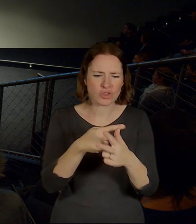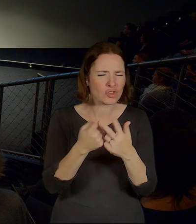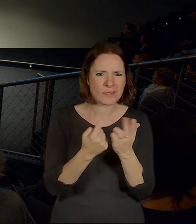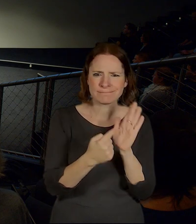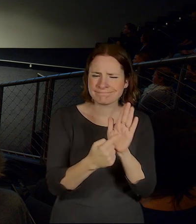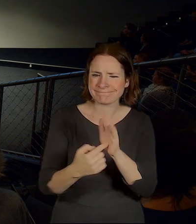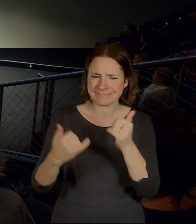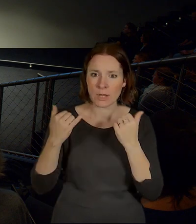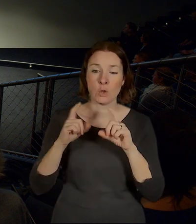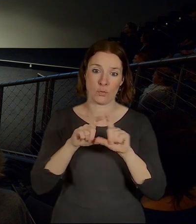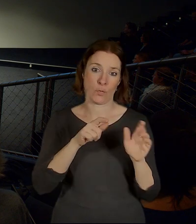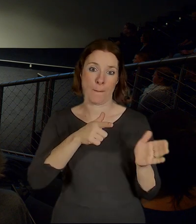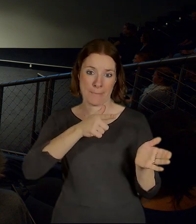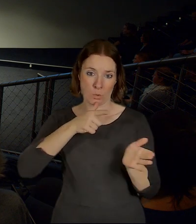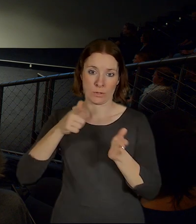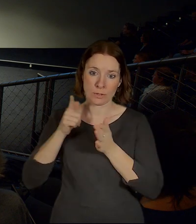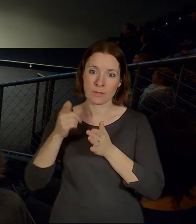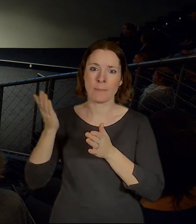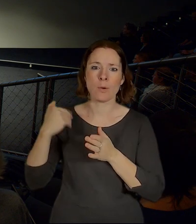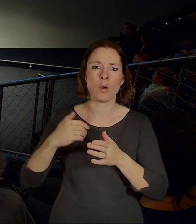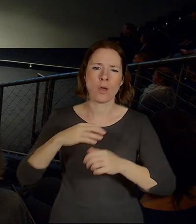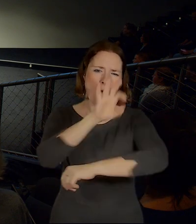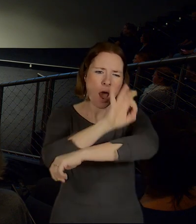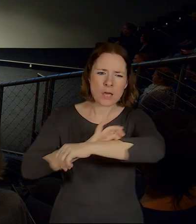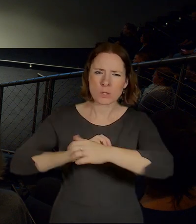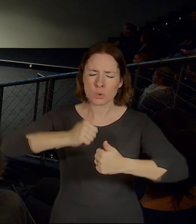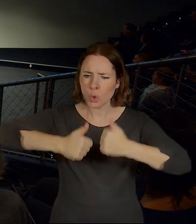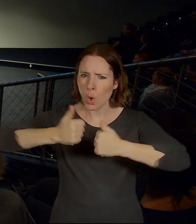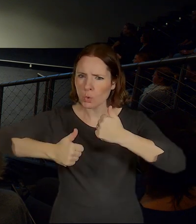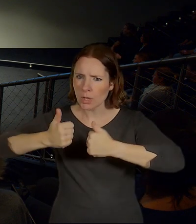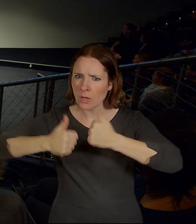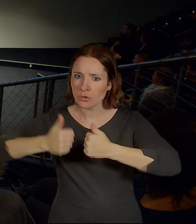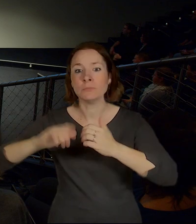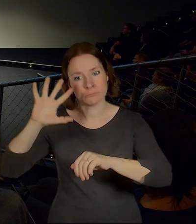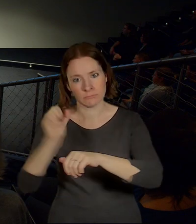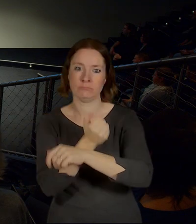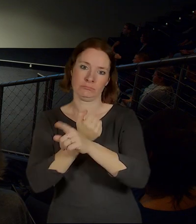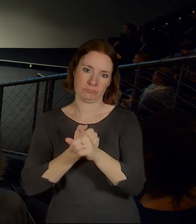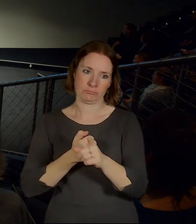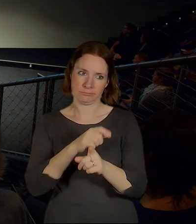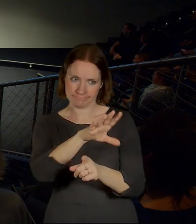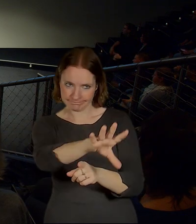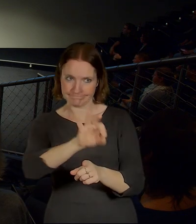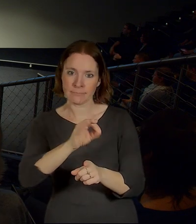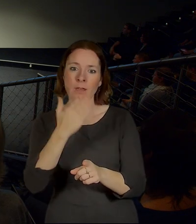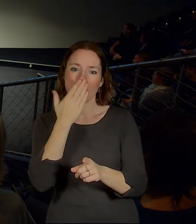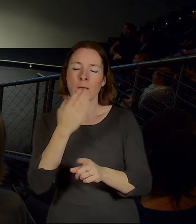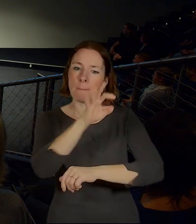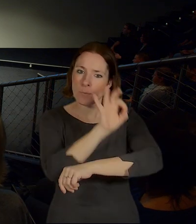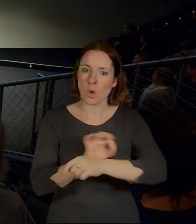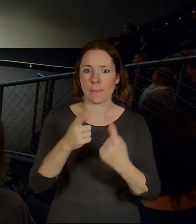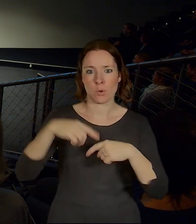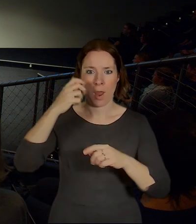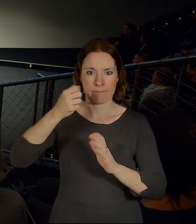architektonické soutěži o nové podobě hlavního nádraží, kterou brzy představíme do konce října, jestli se nepletu.